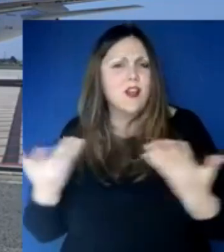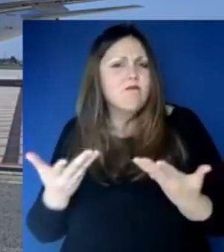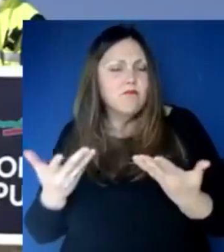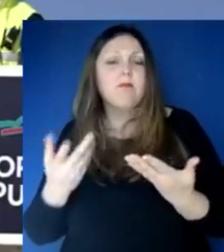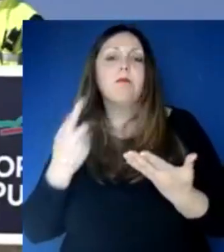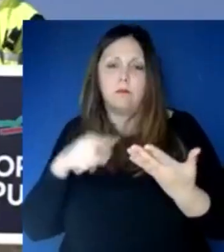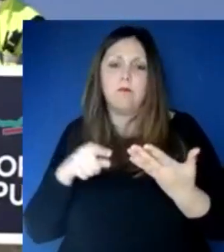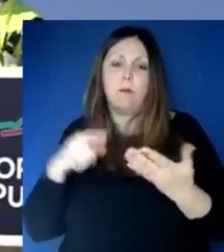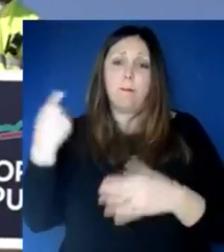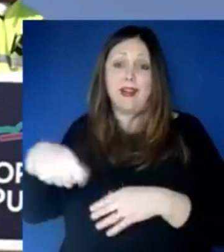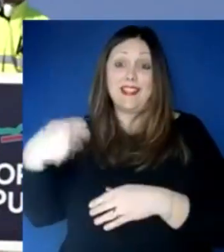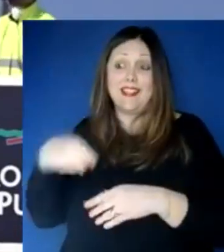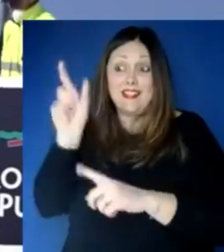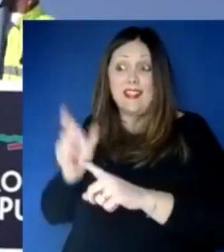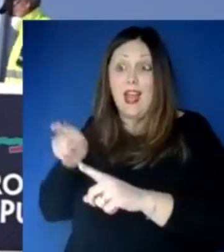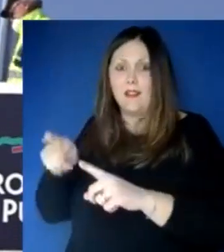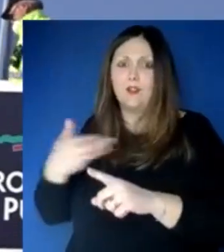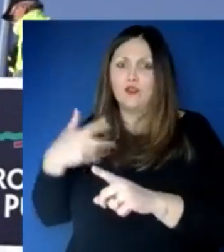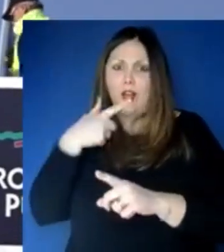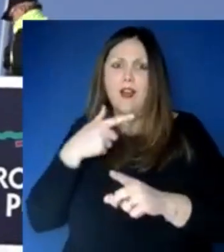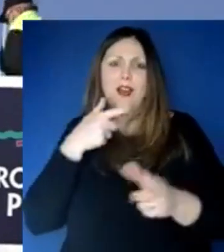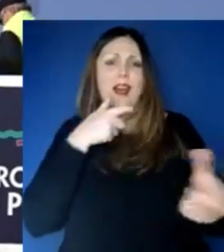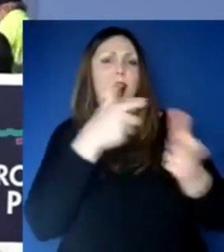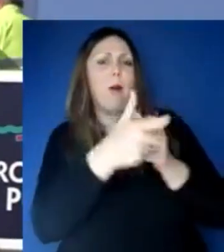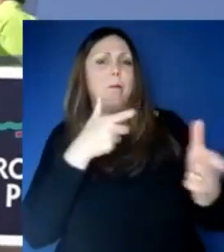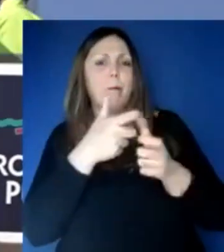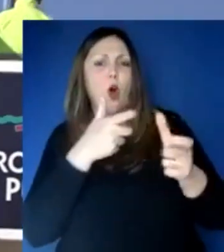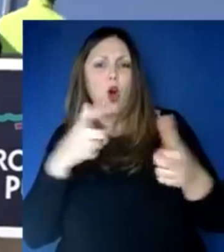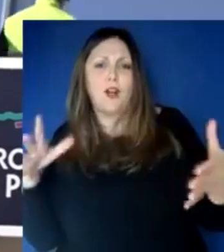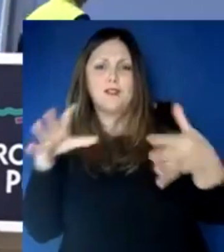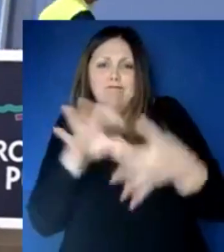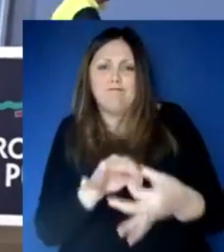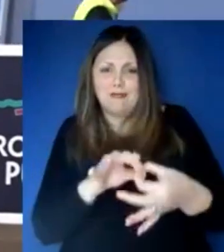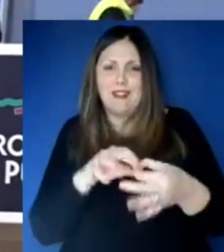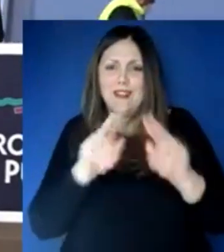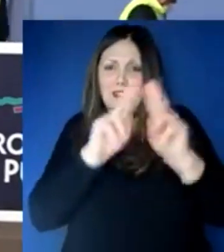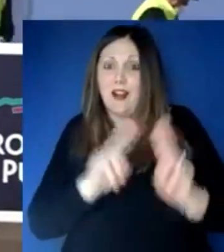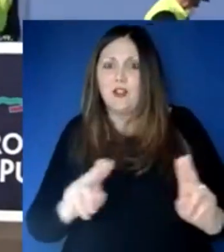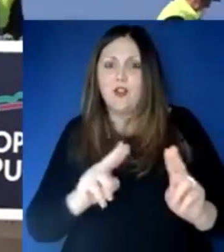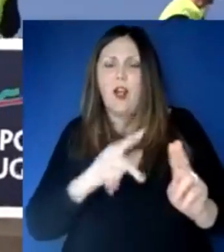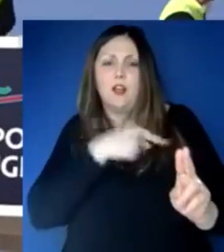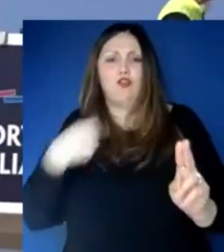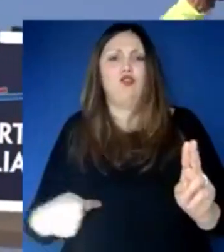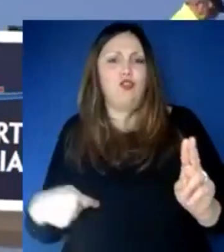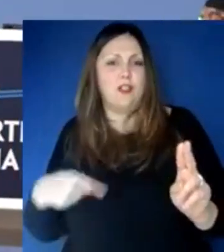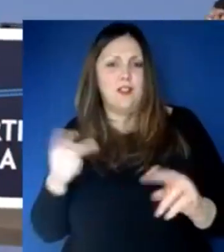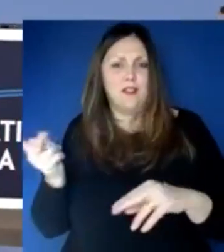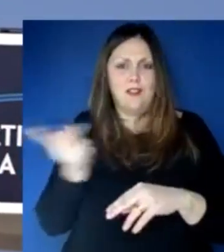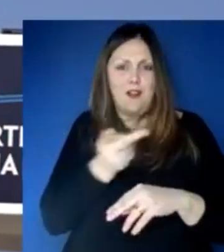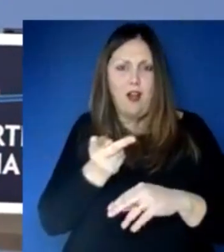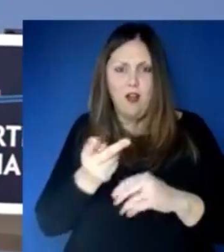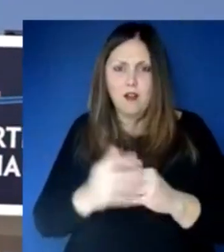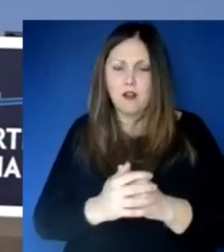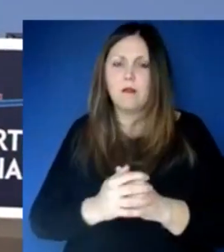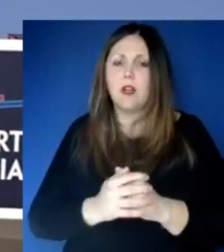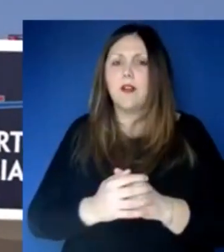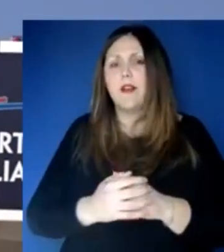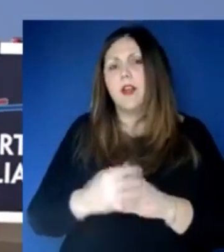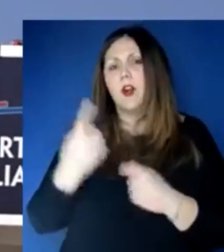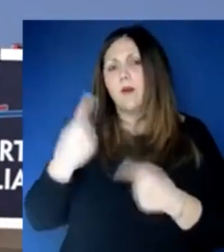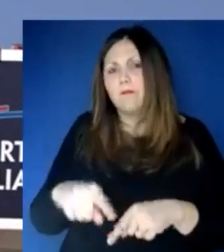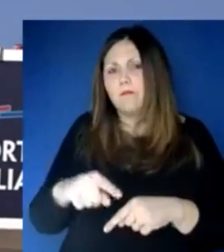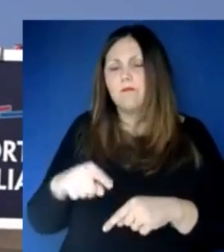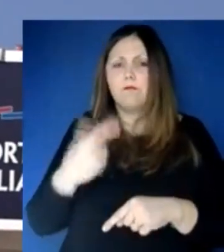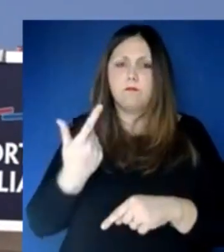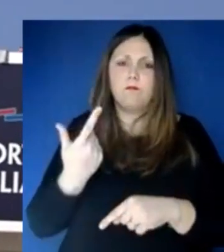ha con la Cina. Presidente, ricordiamo, al di là di questa importante e fondamentale operazione, che come giustamente ha detto lei non è la